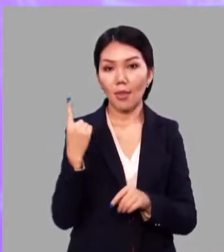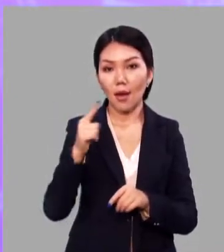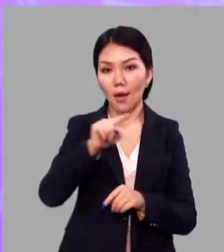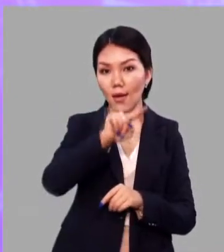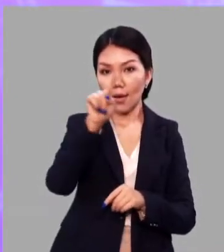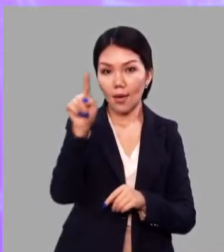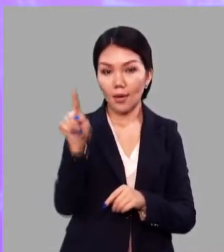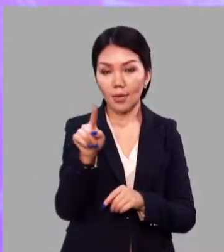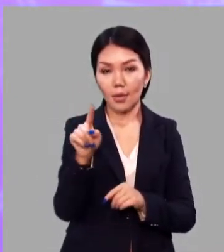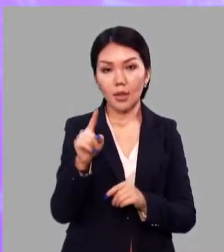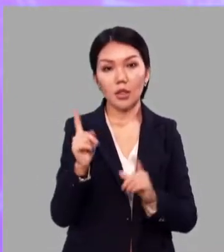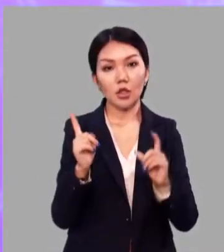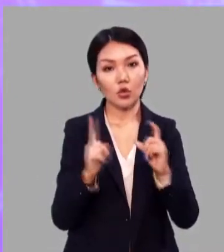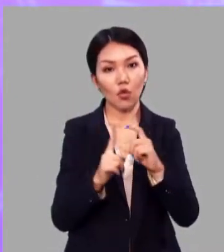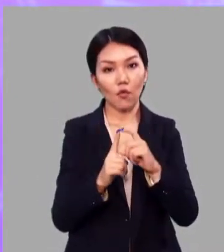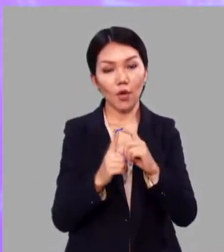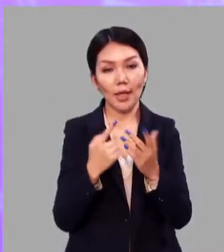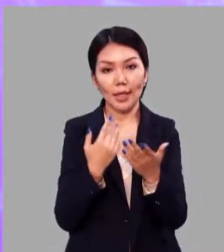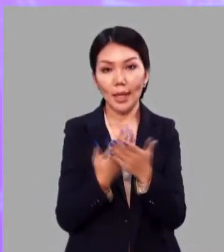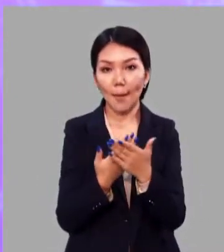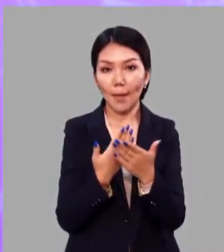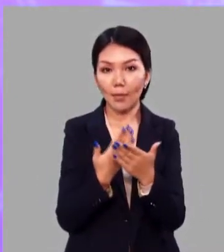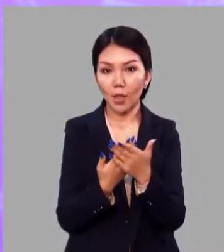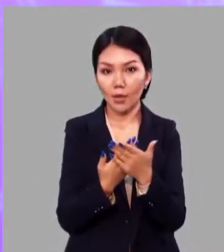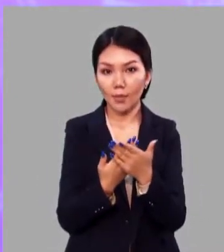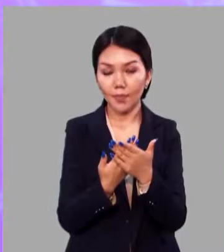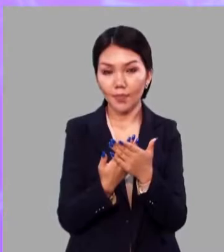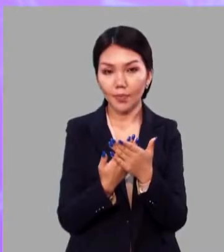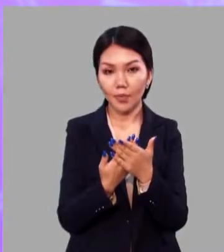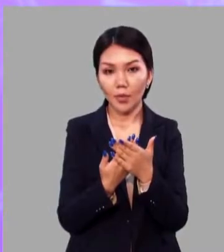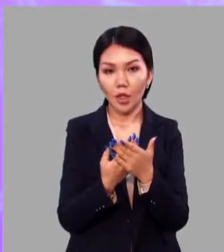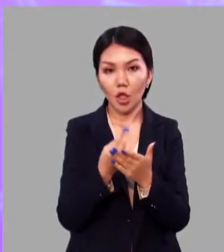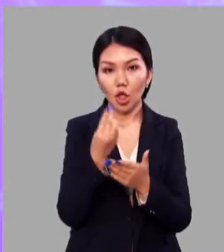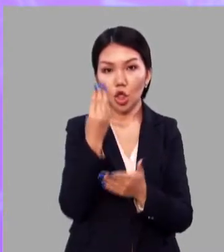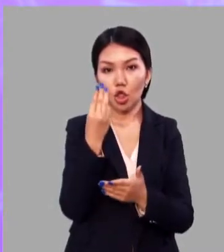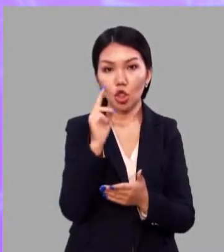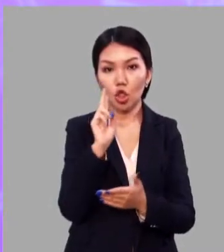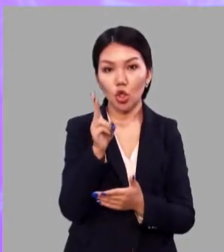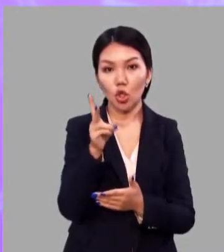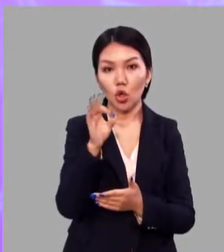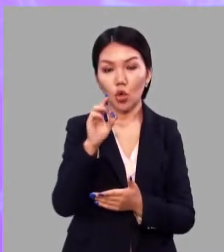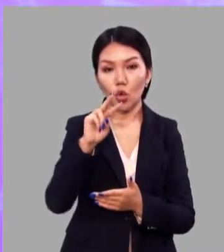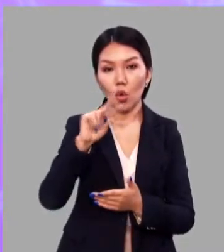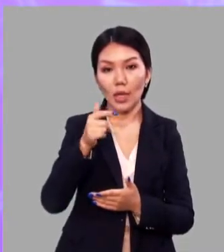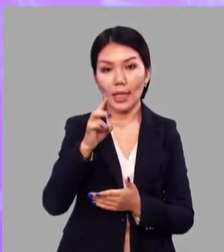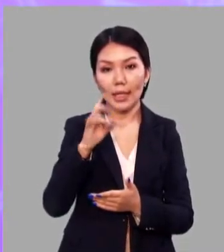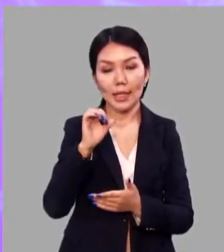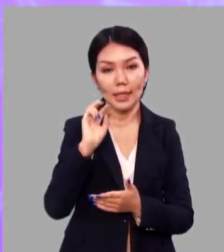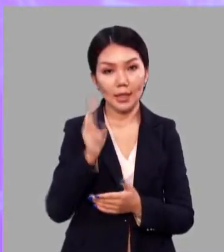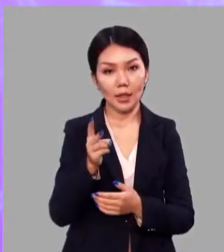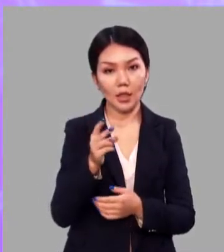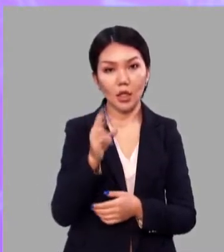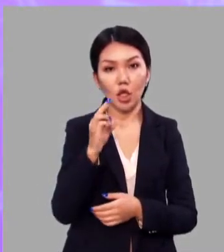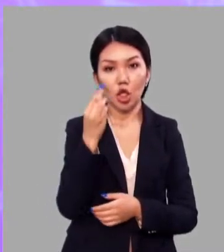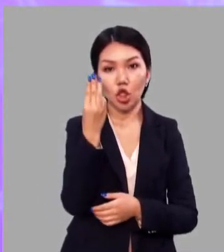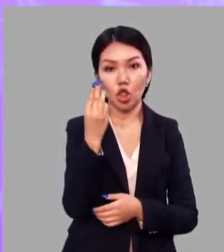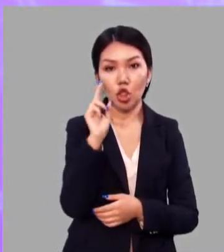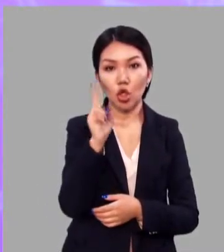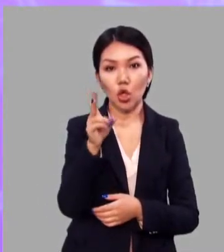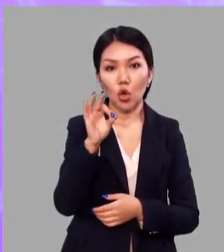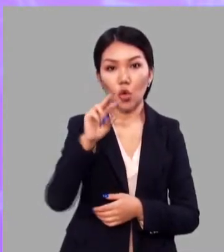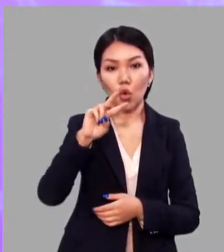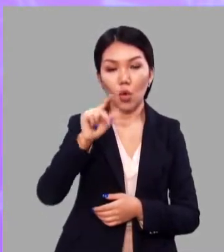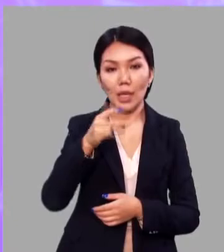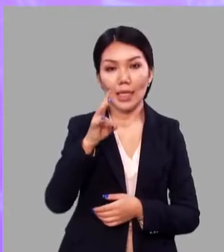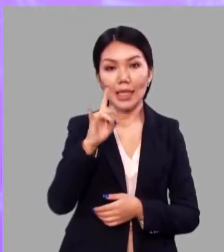однокоренных слов. Например, школьник, школьный,